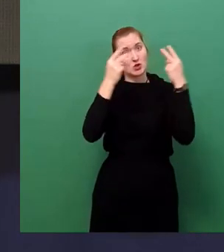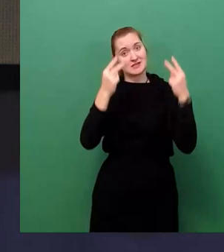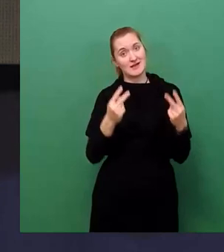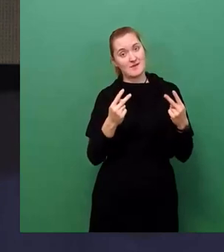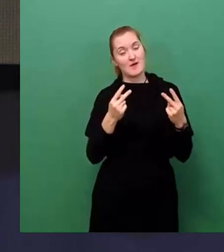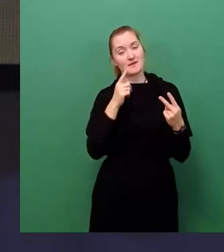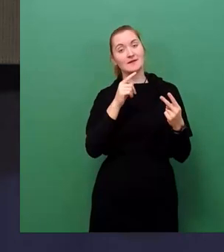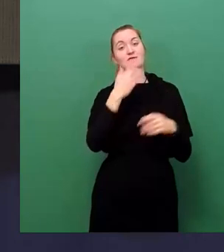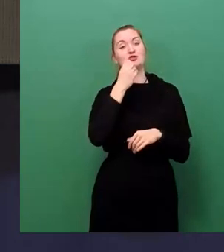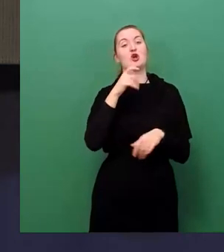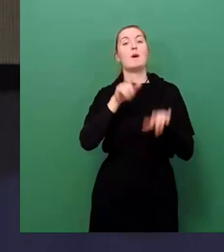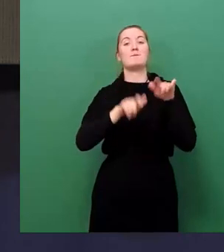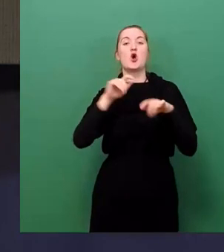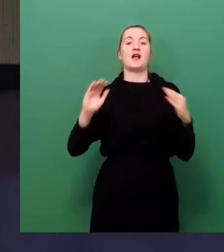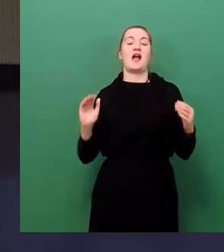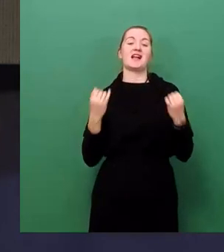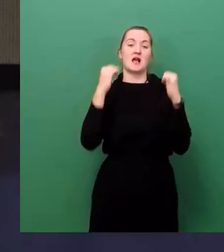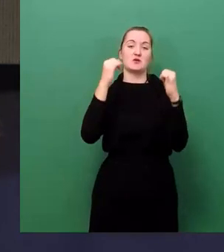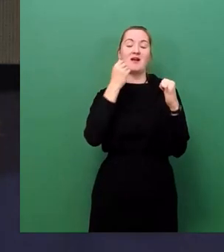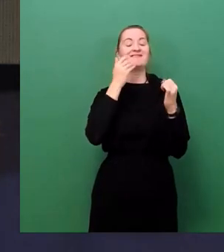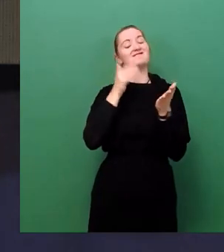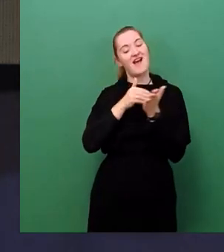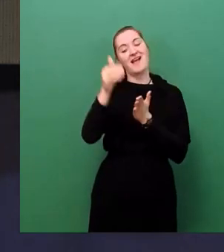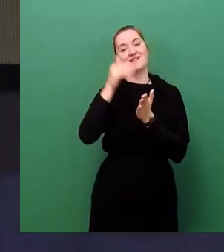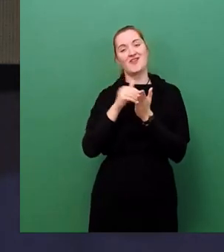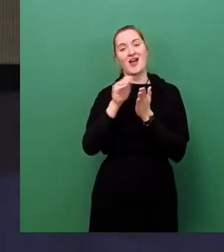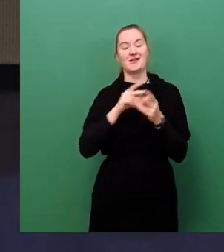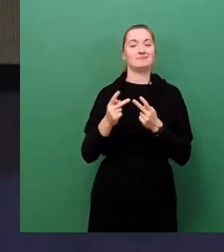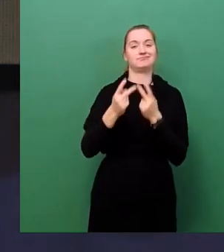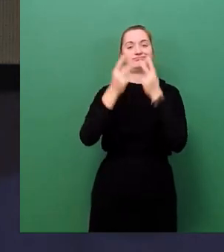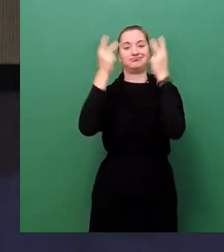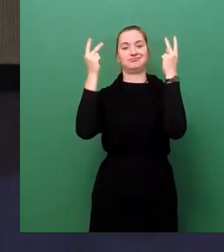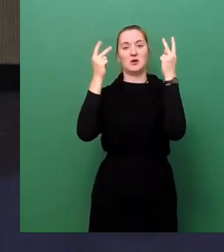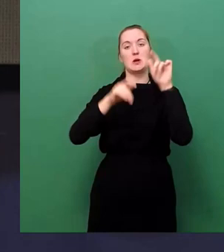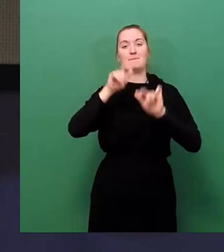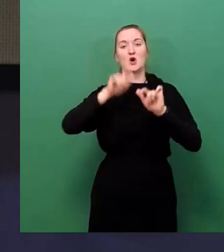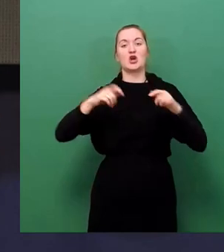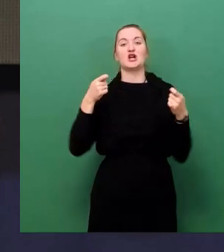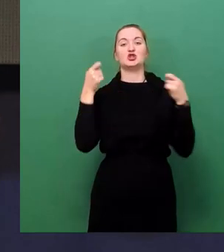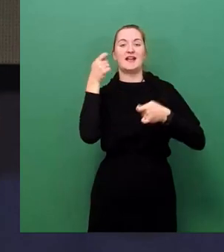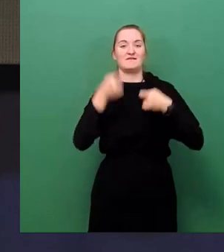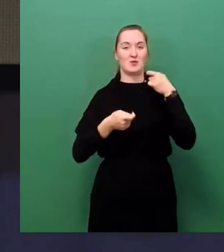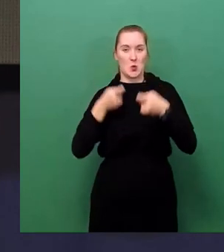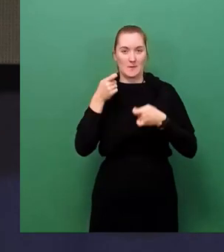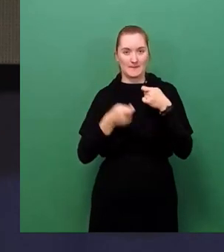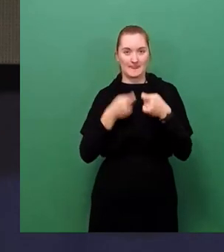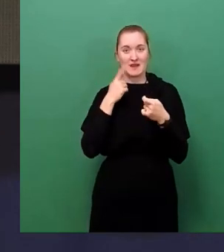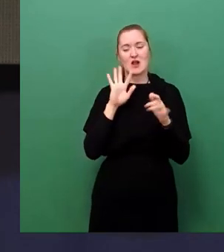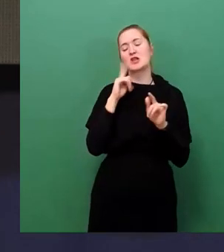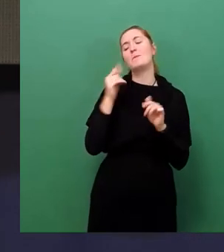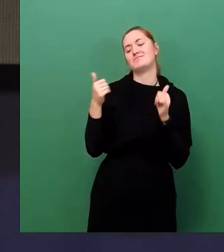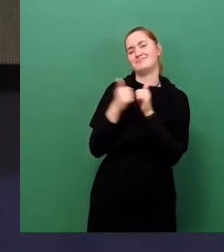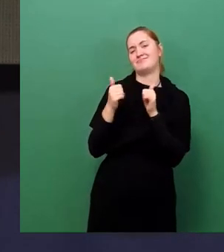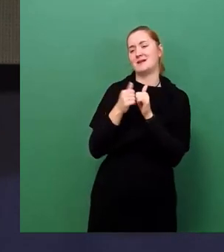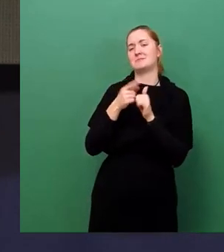Bürgerengagements fortsetzt und mit der Bürgerstiftung eine starke und kompetente Partnerin an ihrer Seite hat.